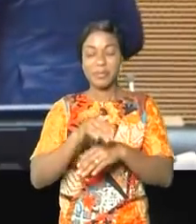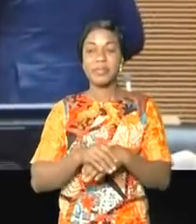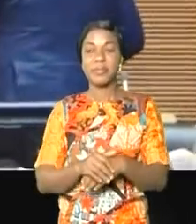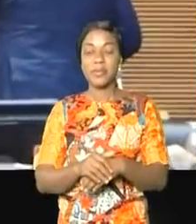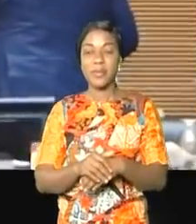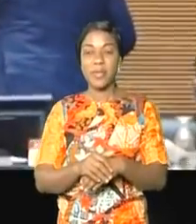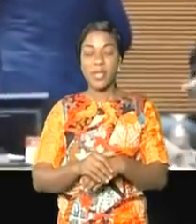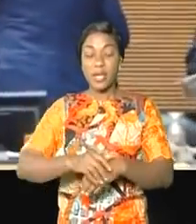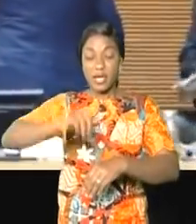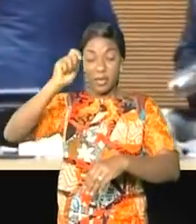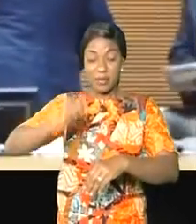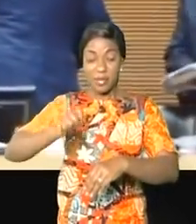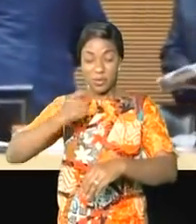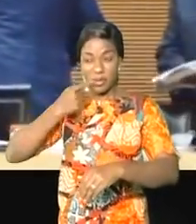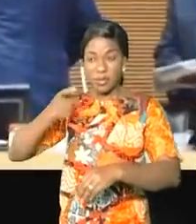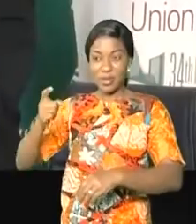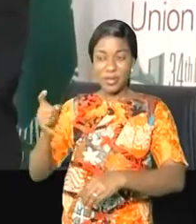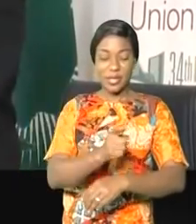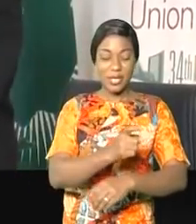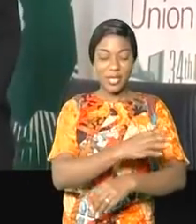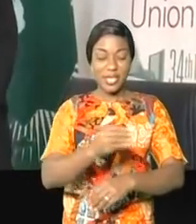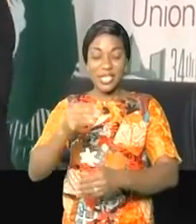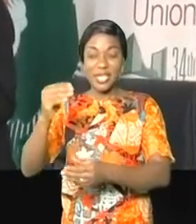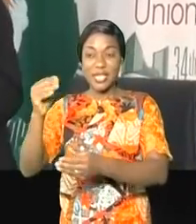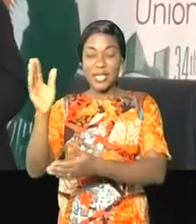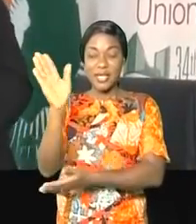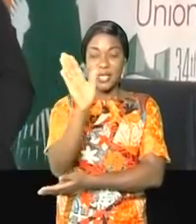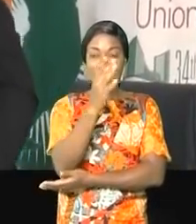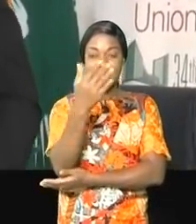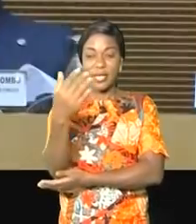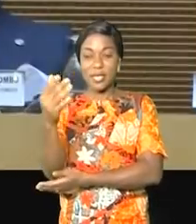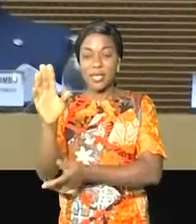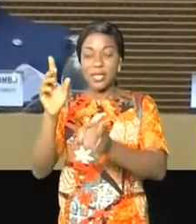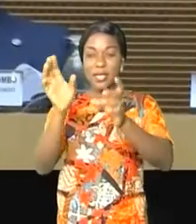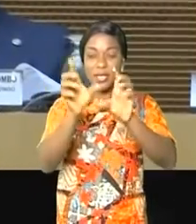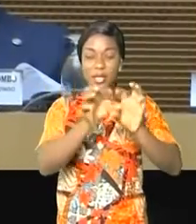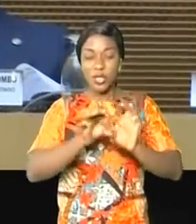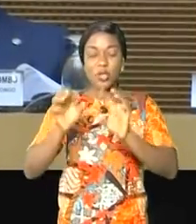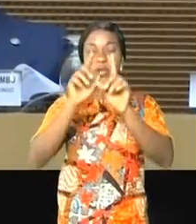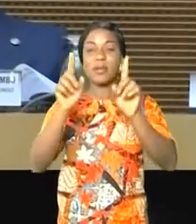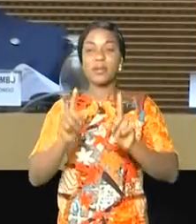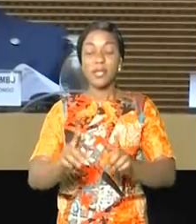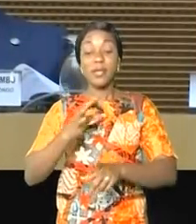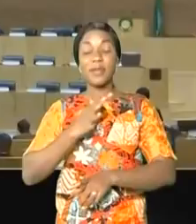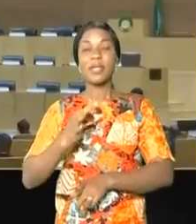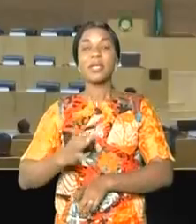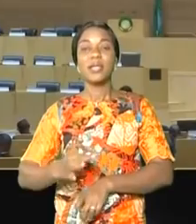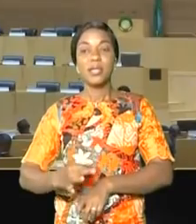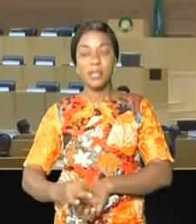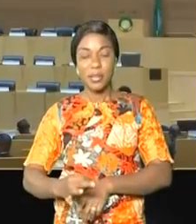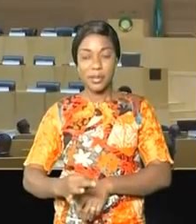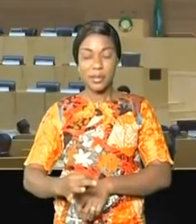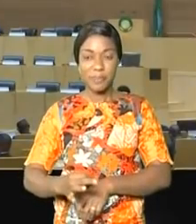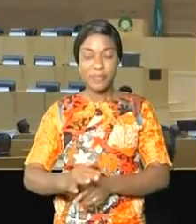Le marteau du commandement et les drapeaux de l'Union africaine réunit au nouveau président de cette institution, Félix Antoine Natchis et Kedi